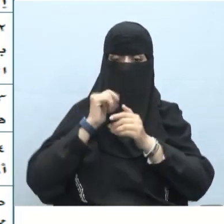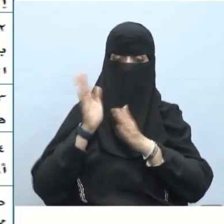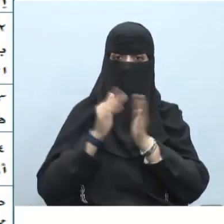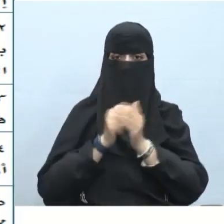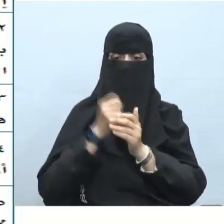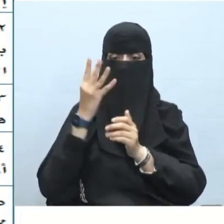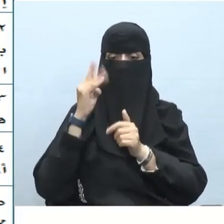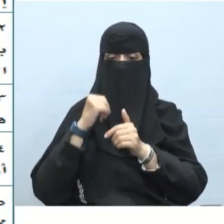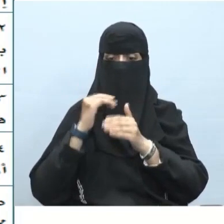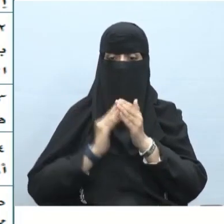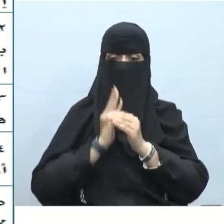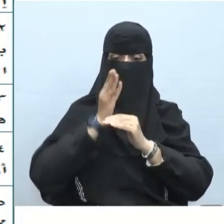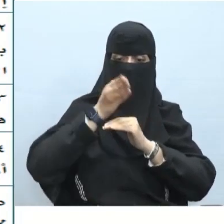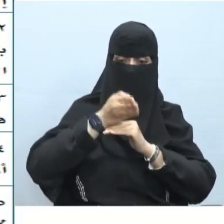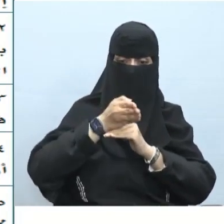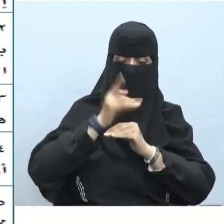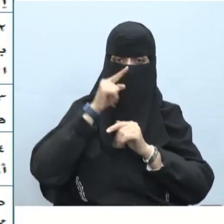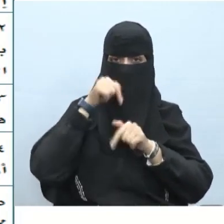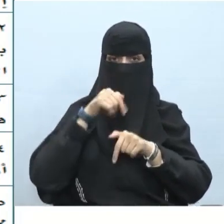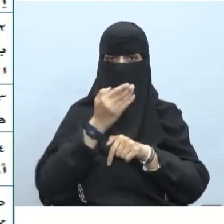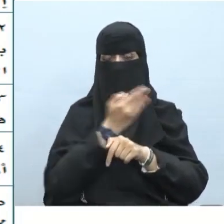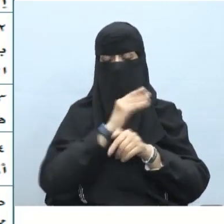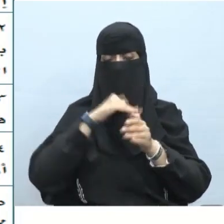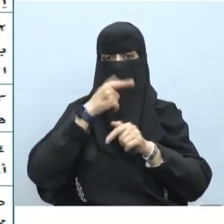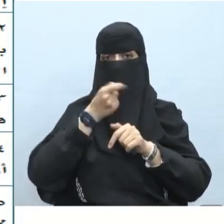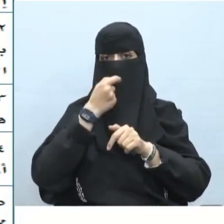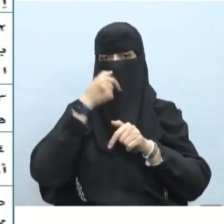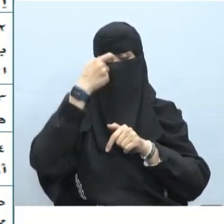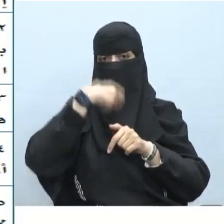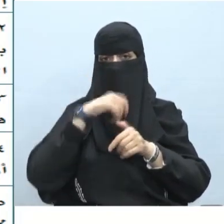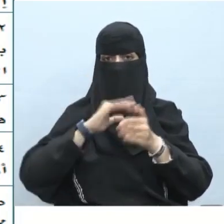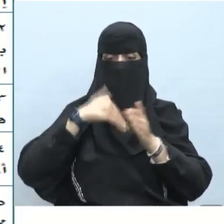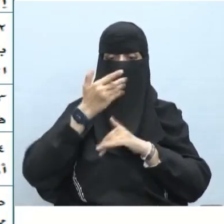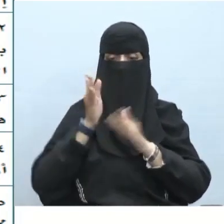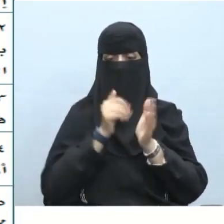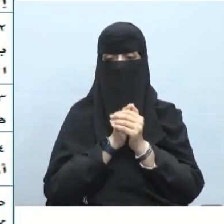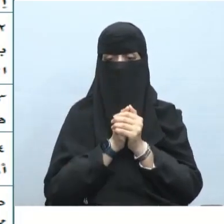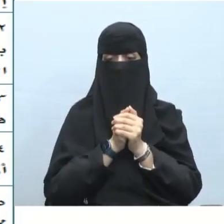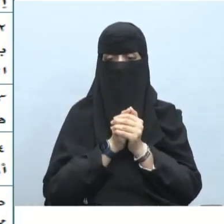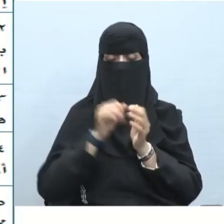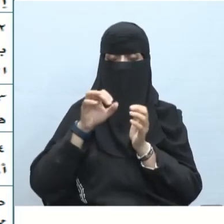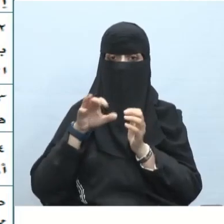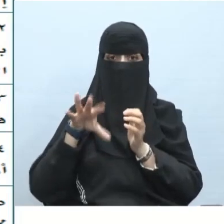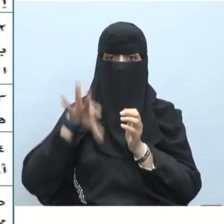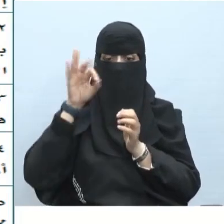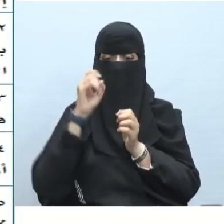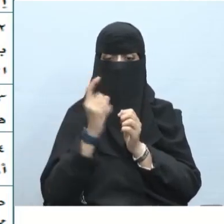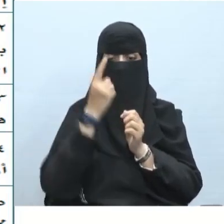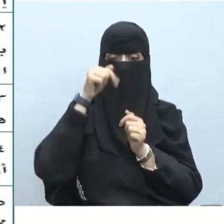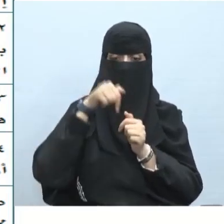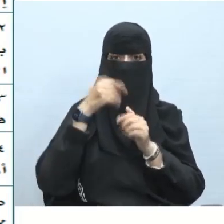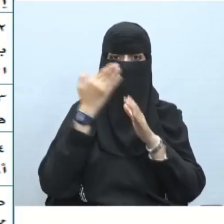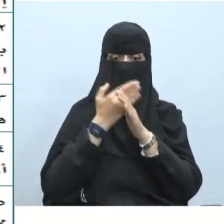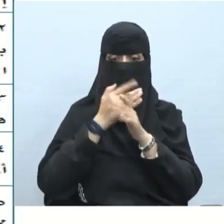المستشفى أيضا هي معطوفة على يعالج نفسه بعد أن قرر اختر أحد